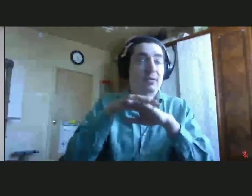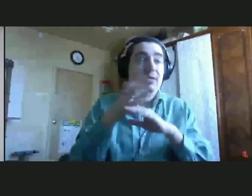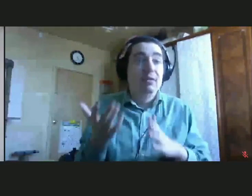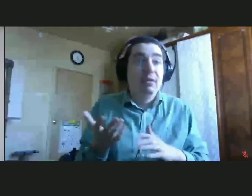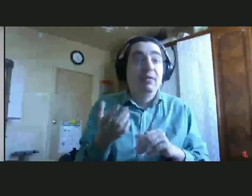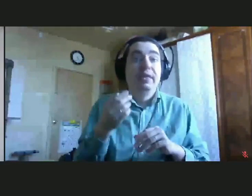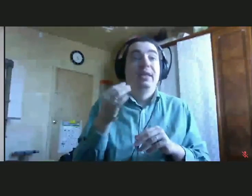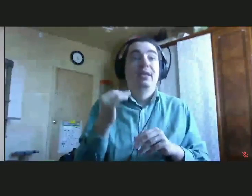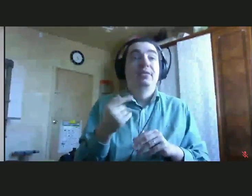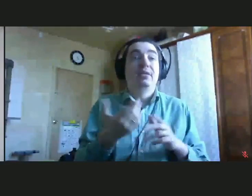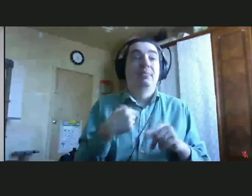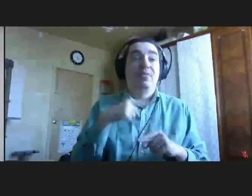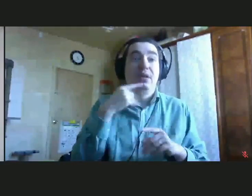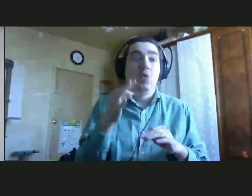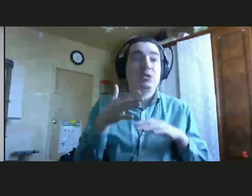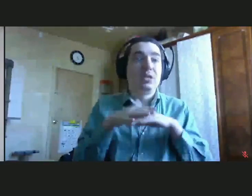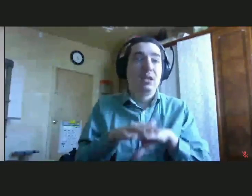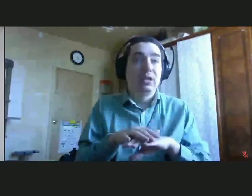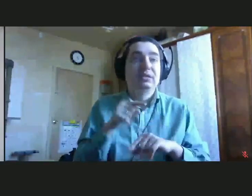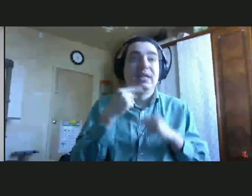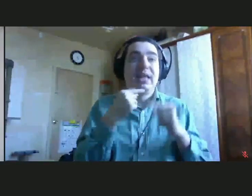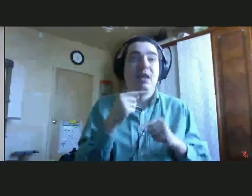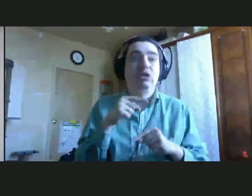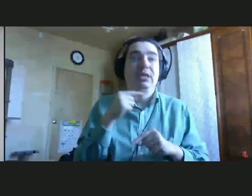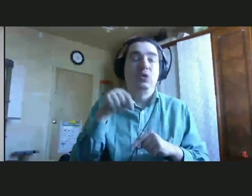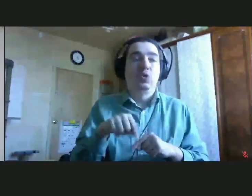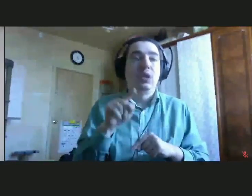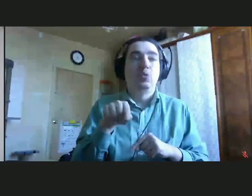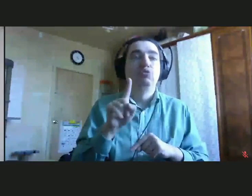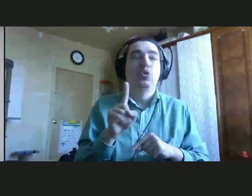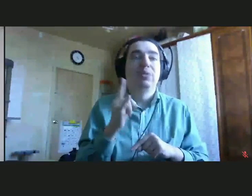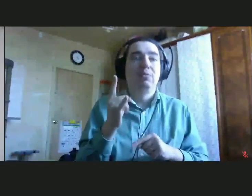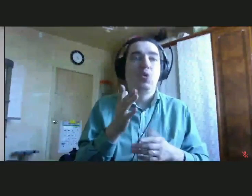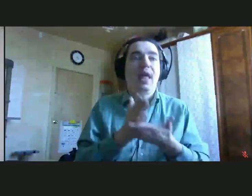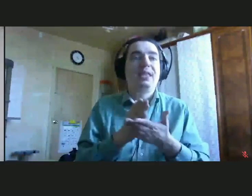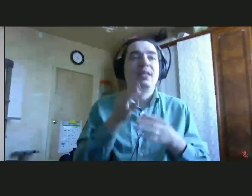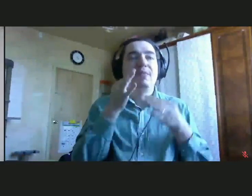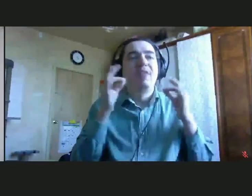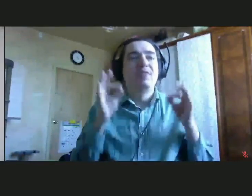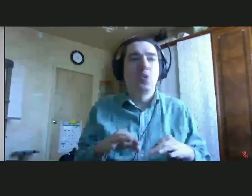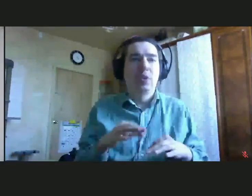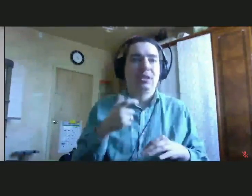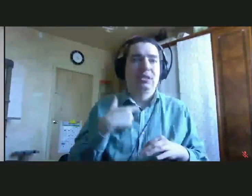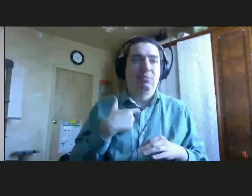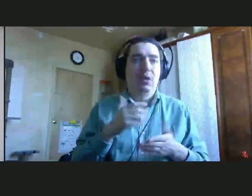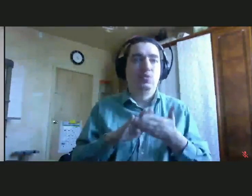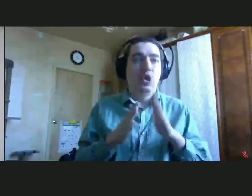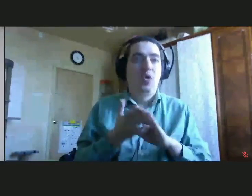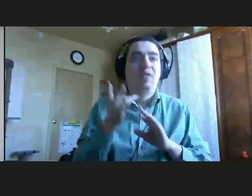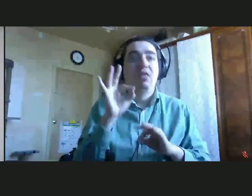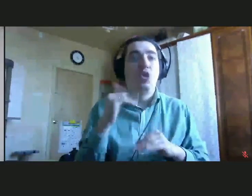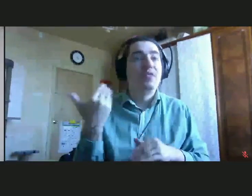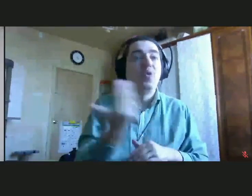речь идет о том, чтобы ребенок находился в комфортных для себя условиях, но во внешней среде. Чтобы он